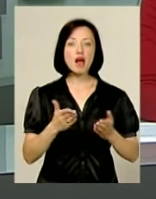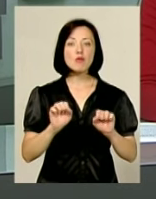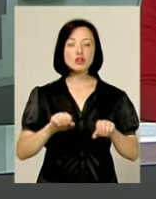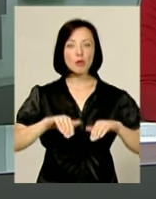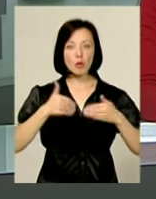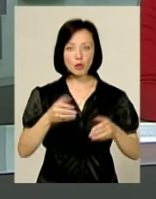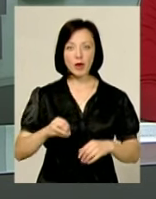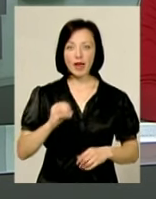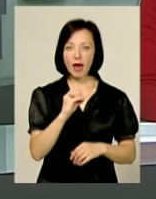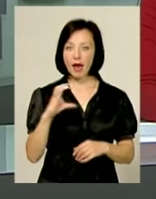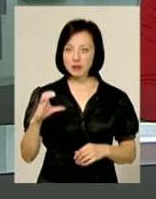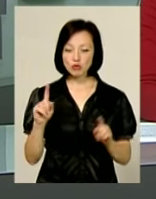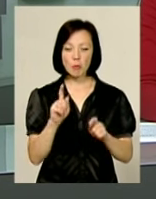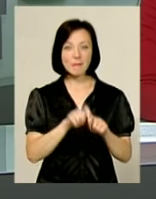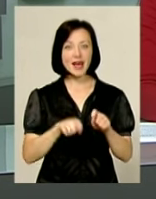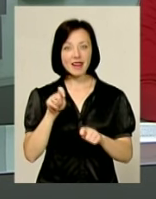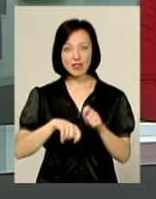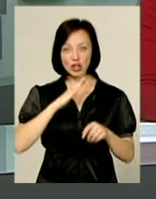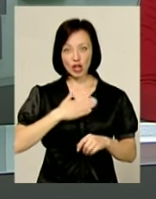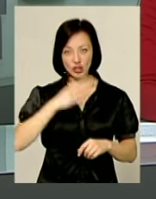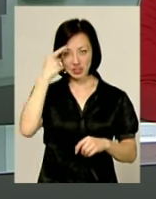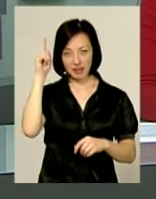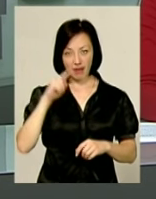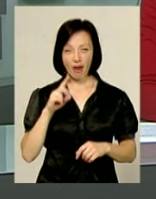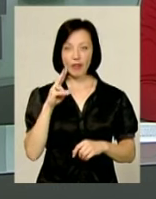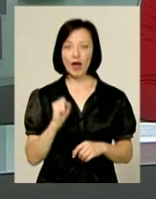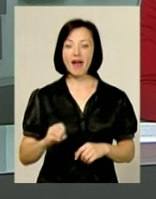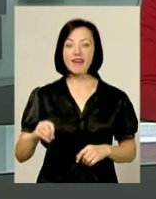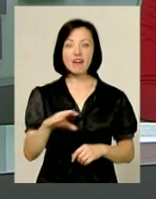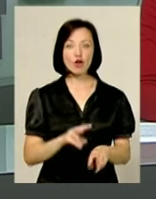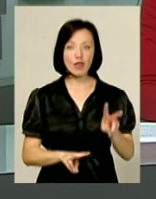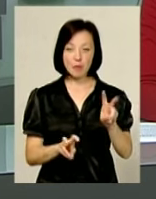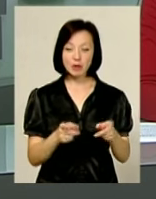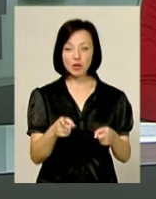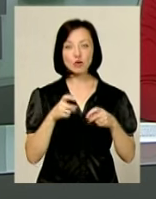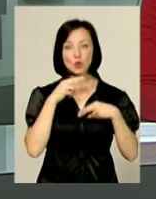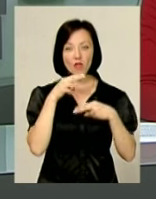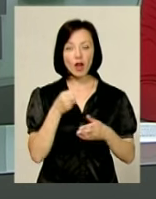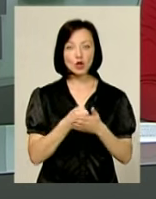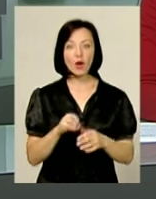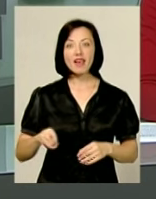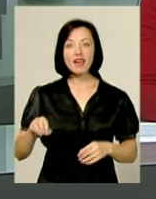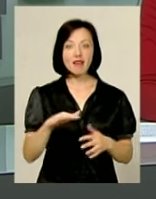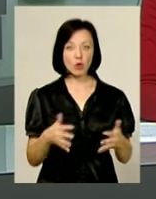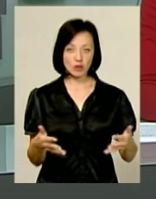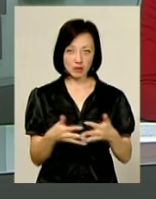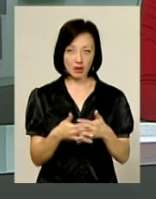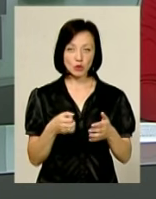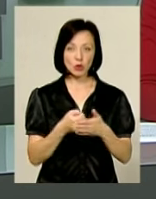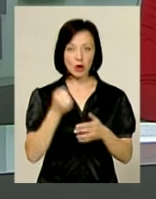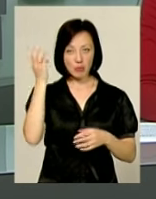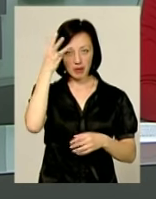Євросоюз? Аби, зокрема, перевірити наші знання на європейську тематику і привернути увагу до євроінтеграції, до